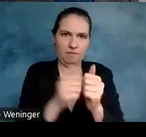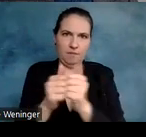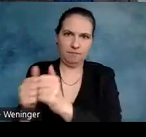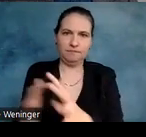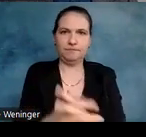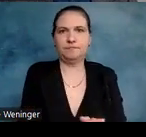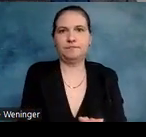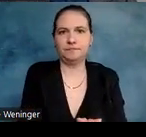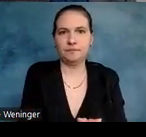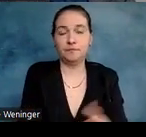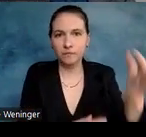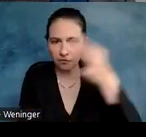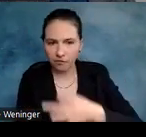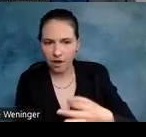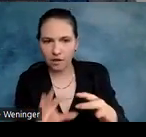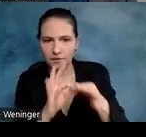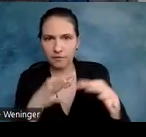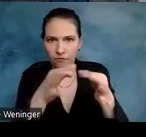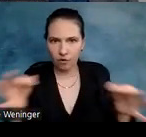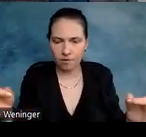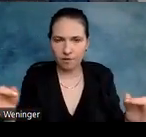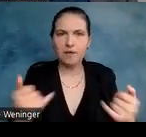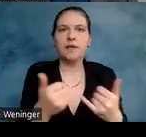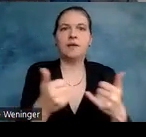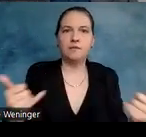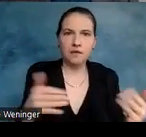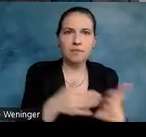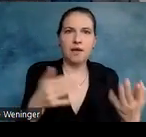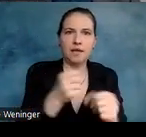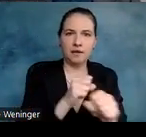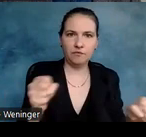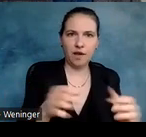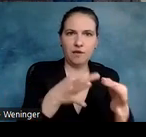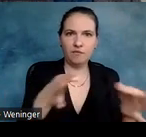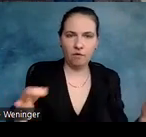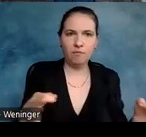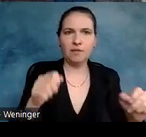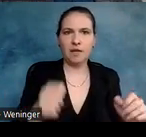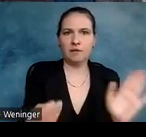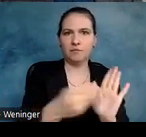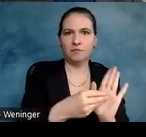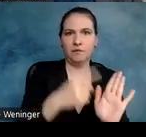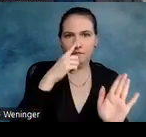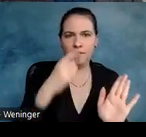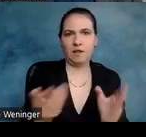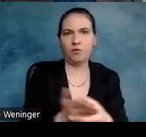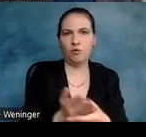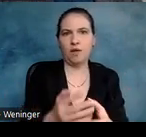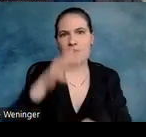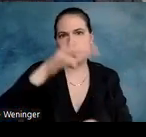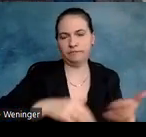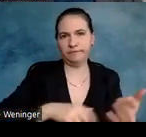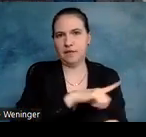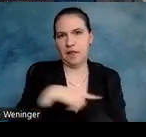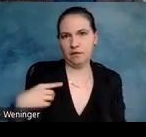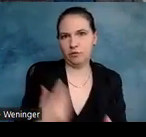Es kommt noch eine Frage zu Formeln. Wie füge ich Formeln barrierefrei in einem längeren Dokument oder Skript, zum Beispiel Word,